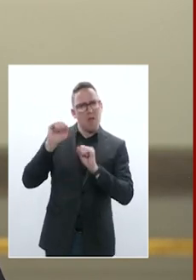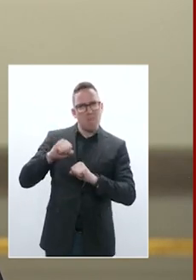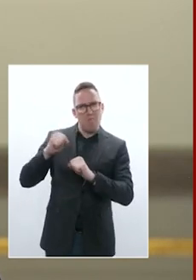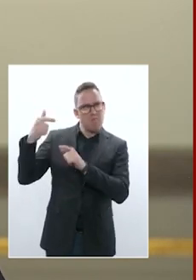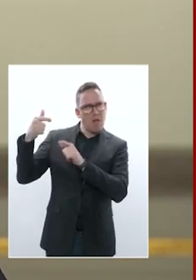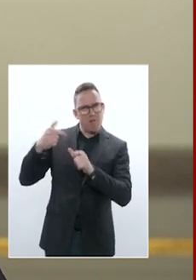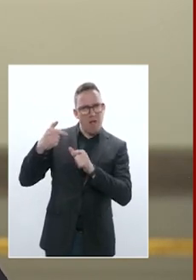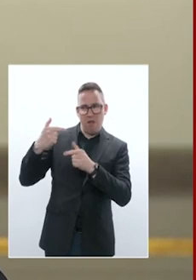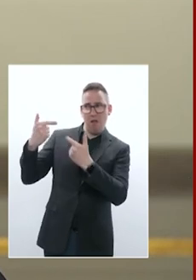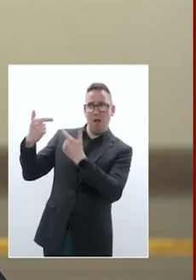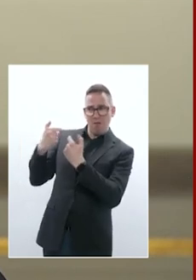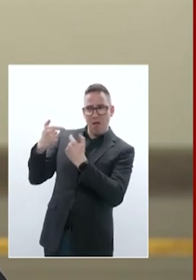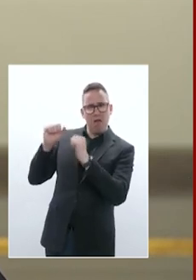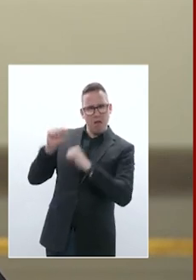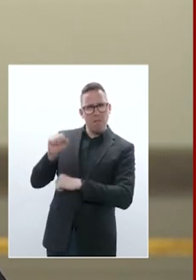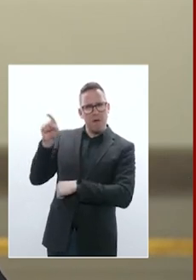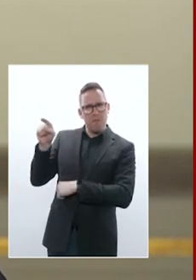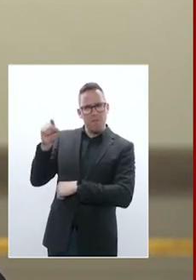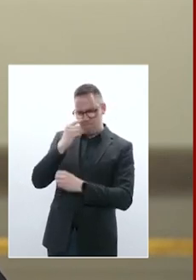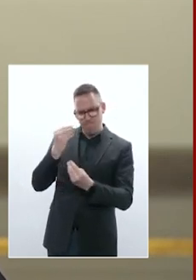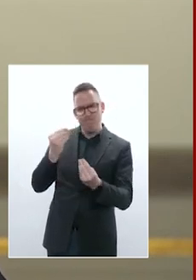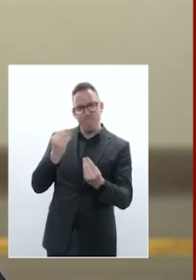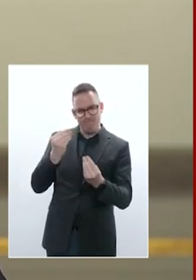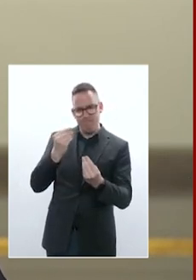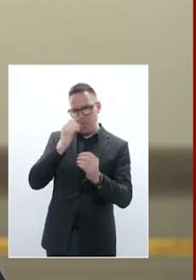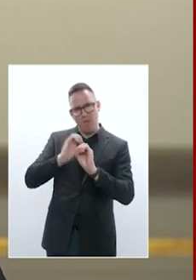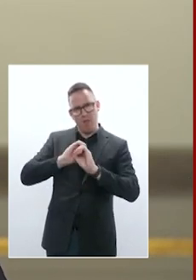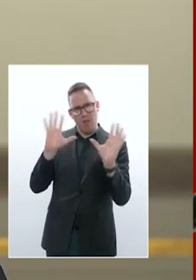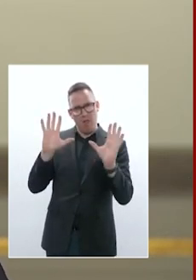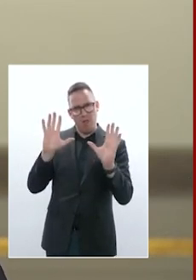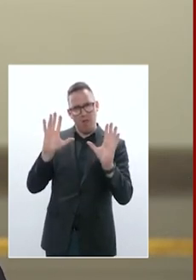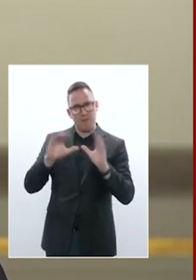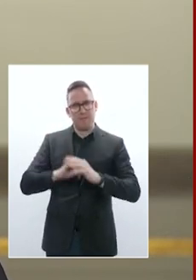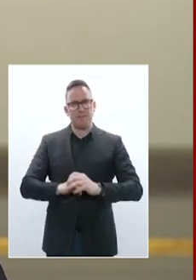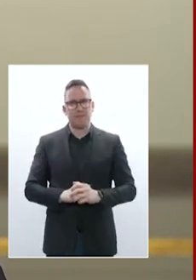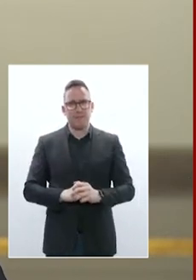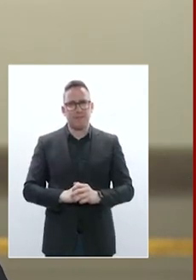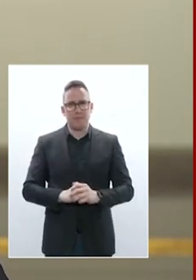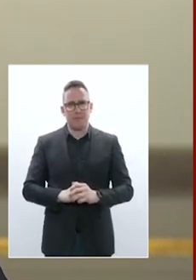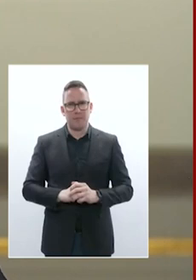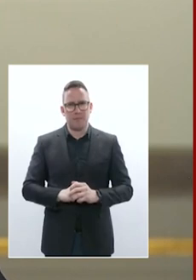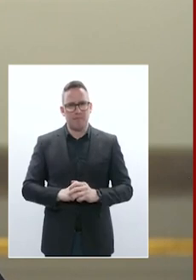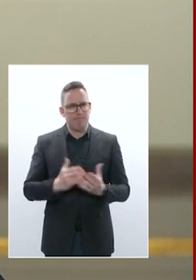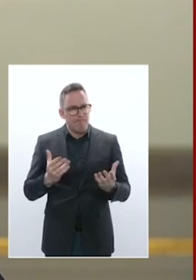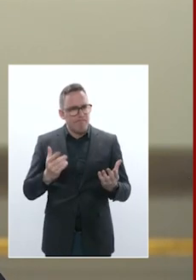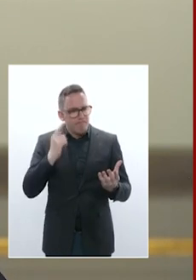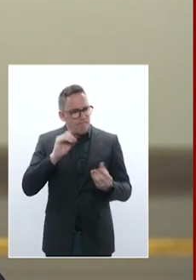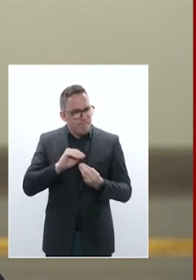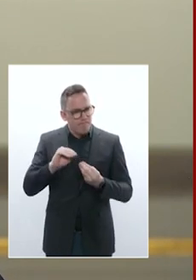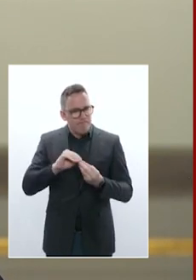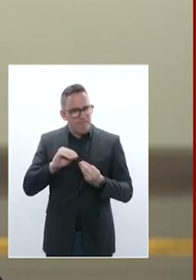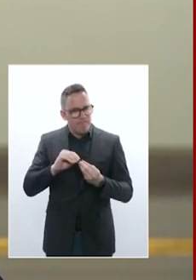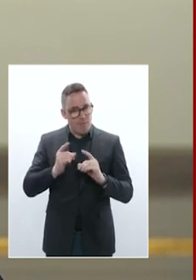la lucidité est là, et le constat collectif est que, au fond, notre sécurité à tous est aujourd'hui en